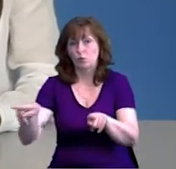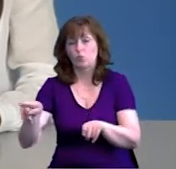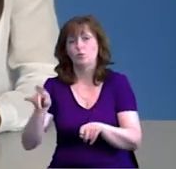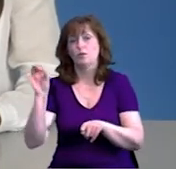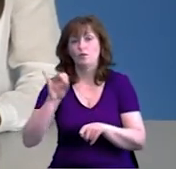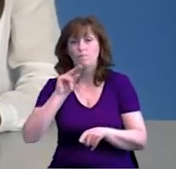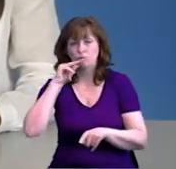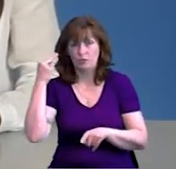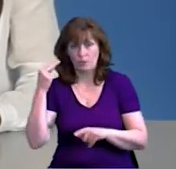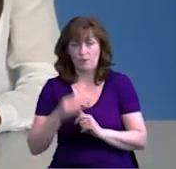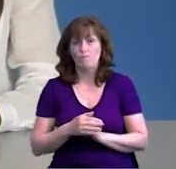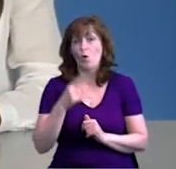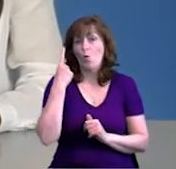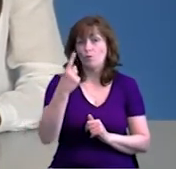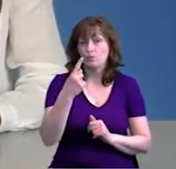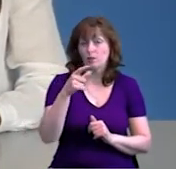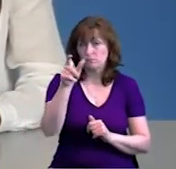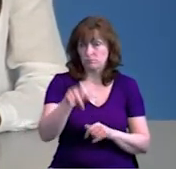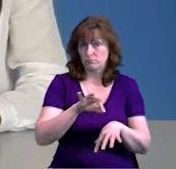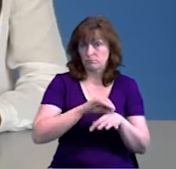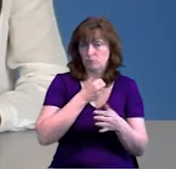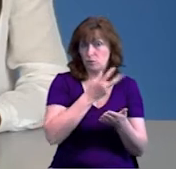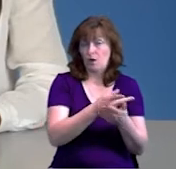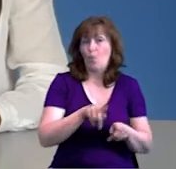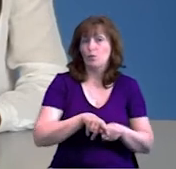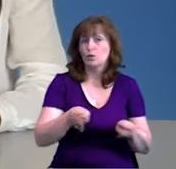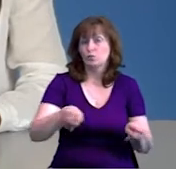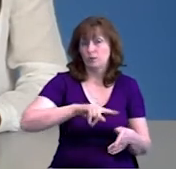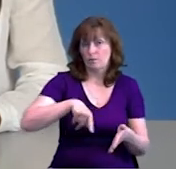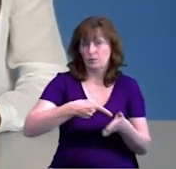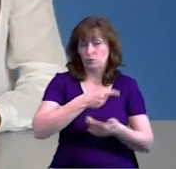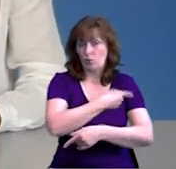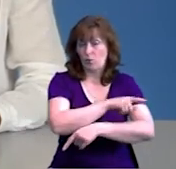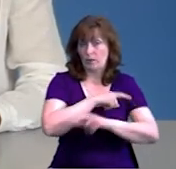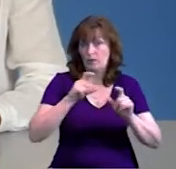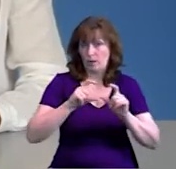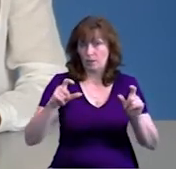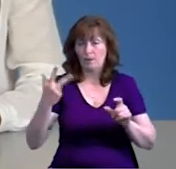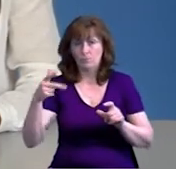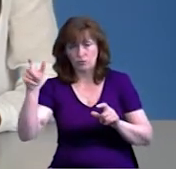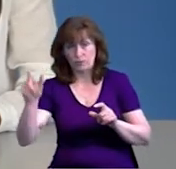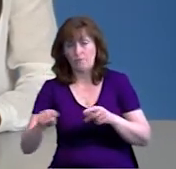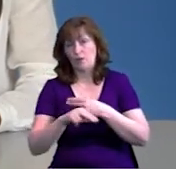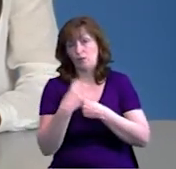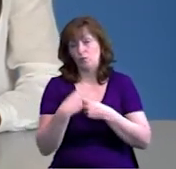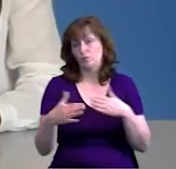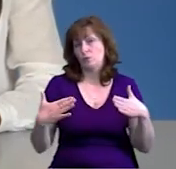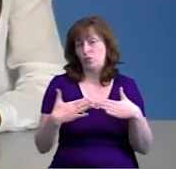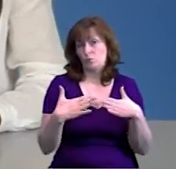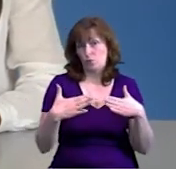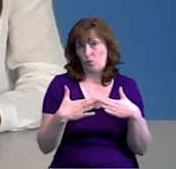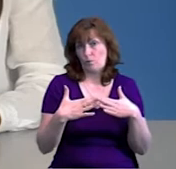місті Чернігові. Один хворий госпіталізований до Прилуцької міської лікарні, інші лікуються вдома. Про це повідомляють у Чернігівській